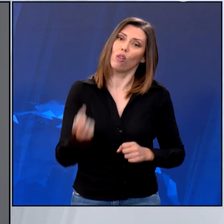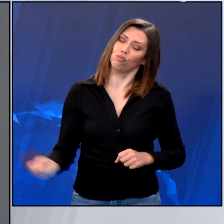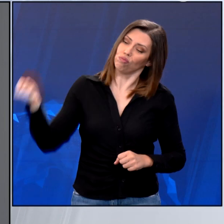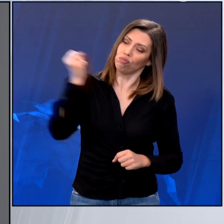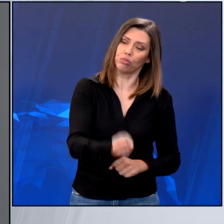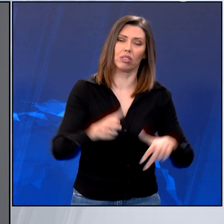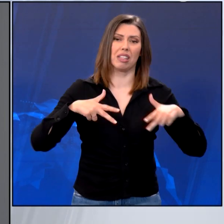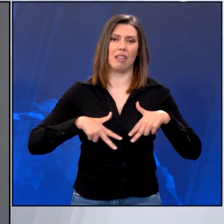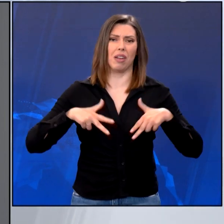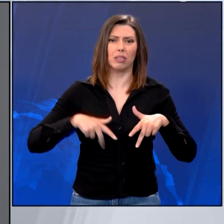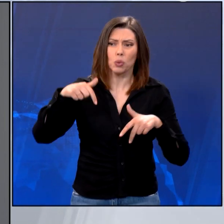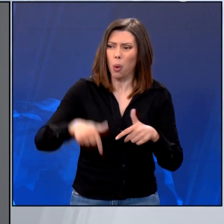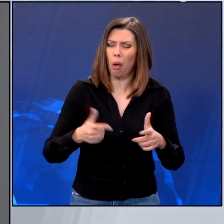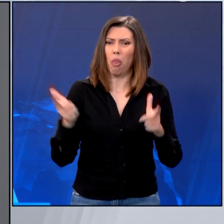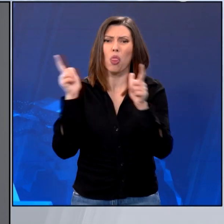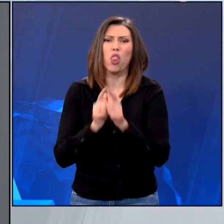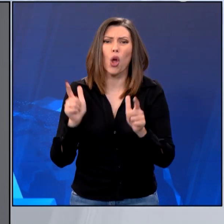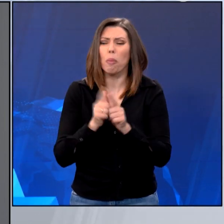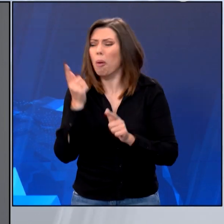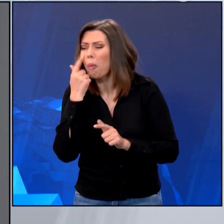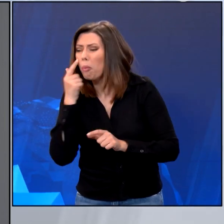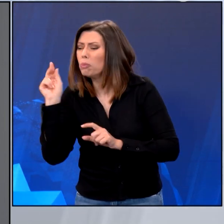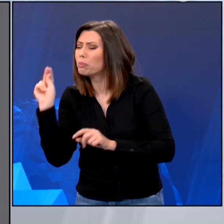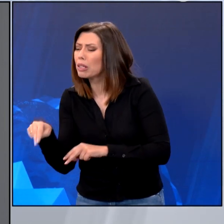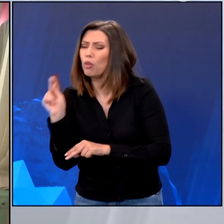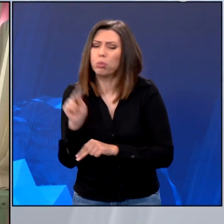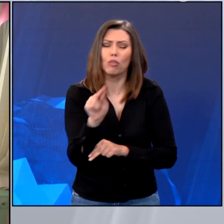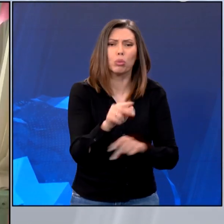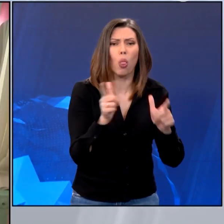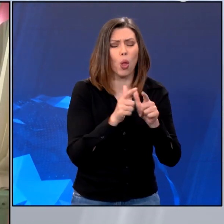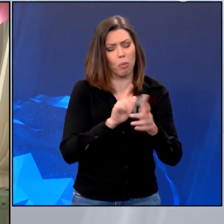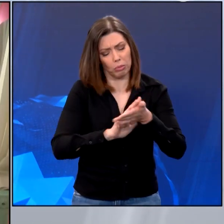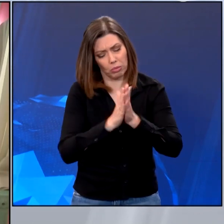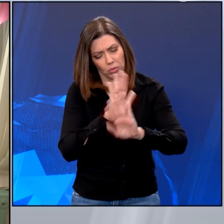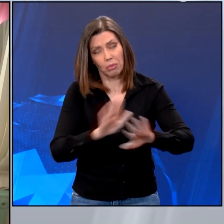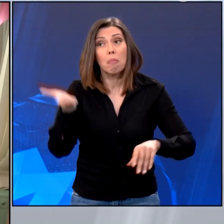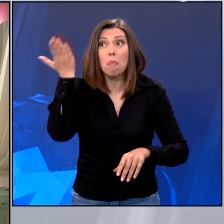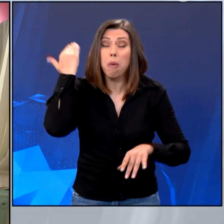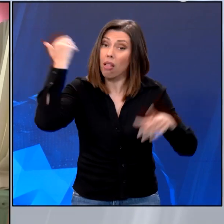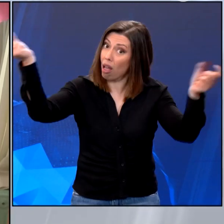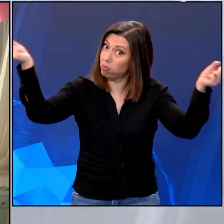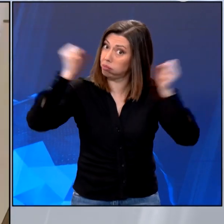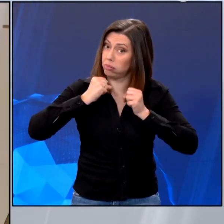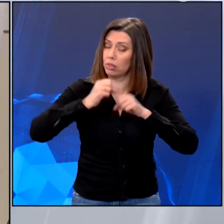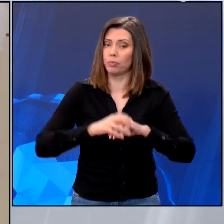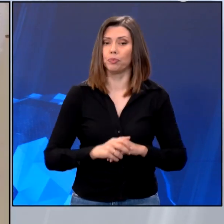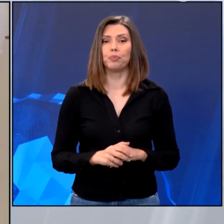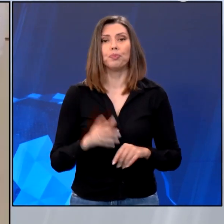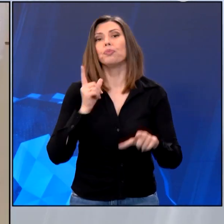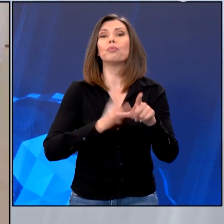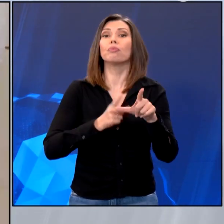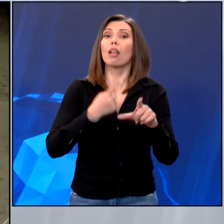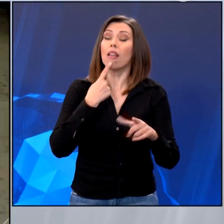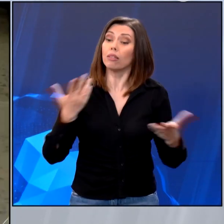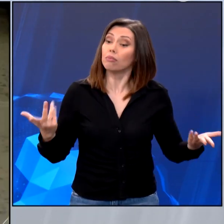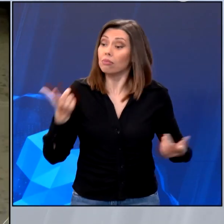για χάσιμο ούτε την πολυτέλεια πειραματισμών που έχουν στοιχήσει στο παρελθόν. Να δει ο κόσμος ότι αυτή η δύναμη διότι οι